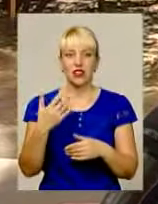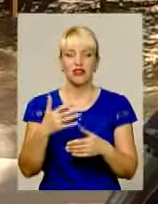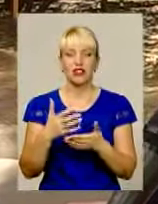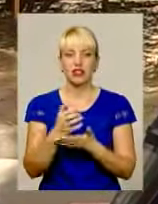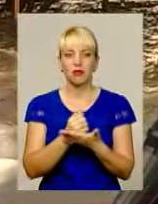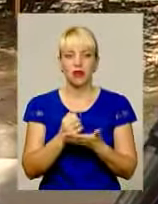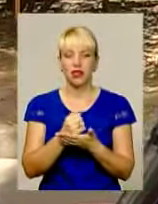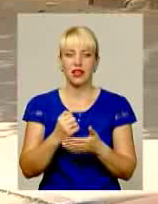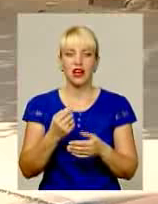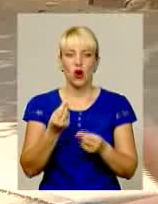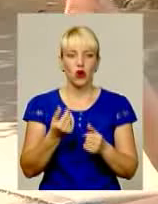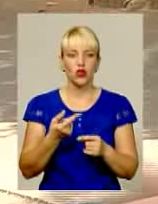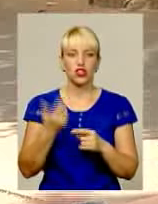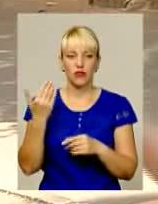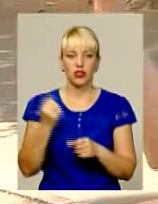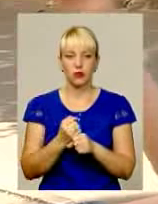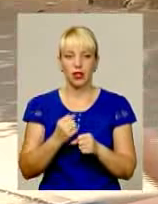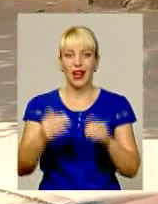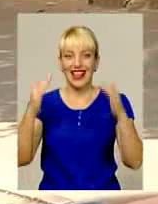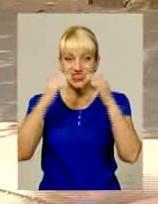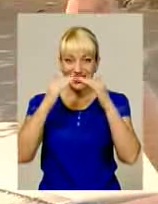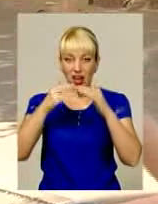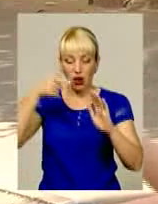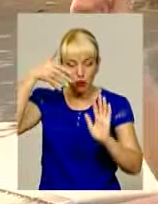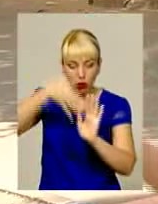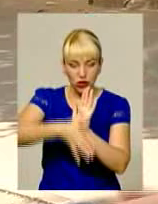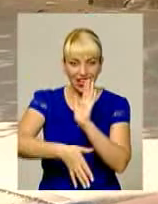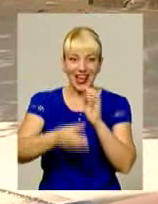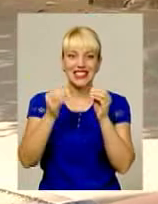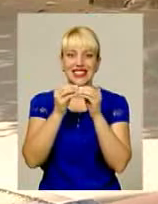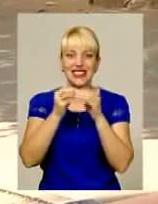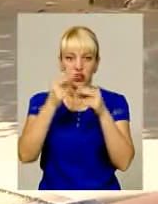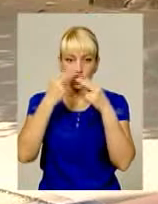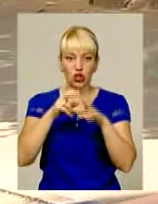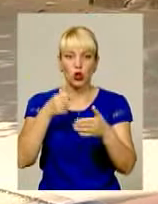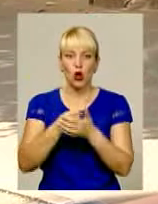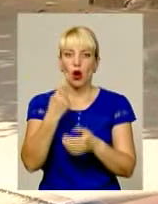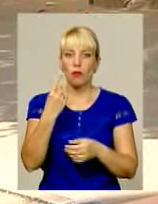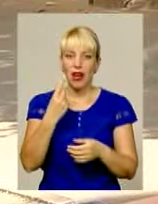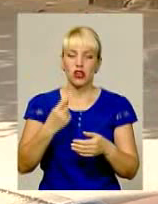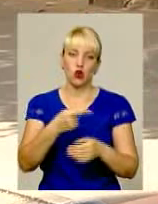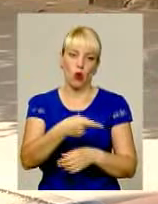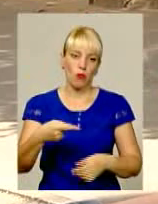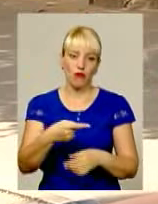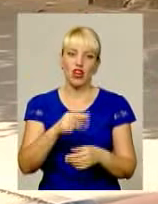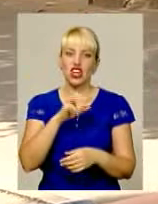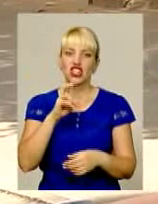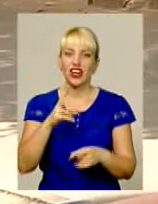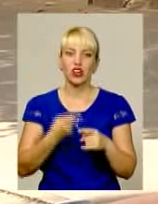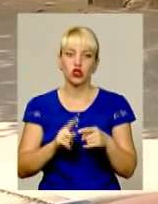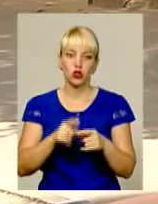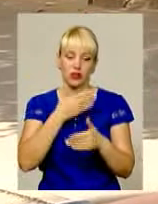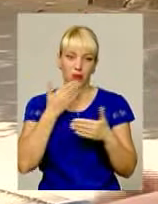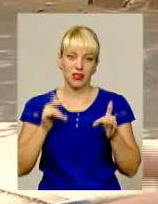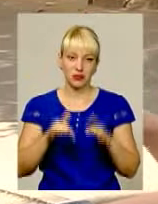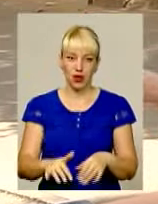два під'їзди, не зробили. Дах протікає з 10-го чи з технічного до першого поверху. ЖЕКу до цього справи немає. І от,